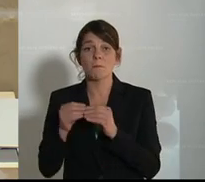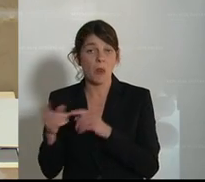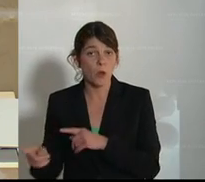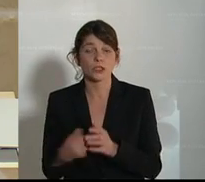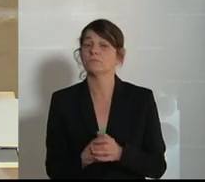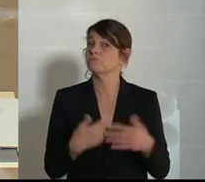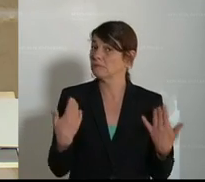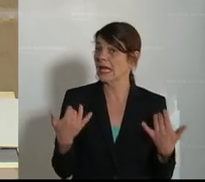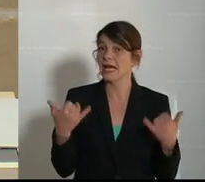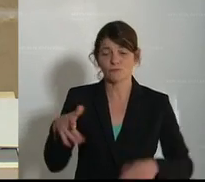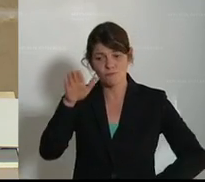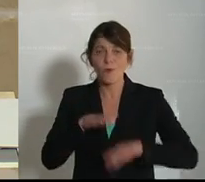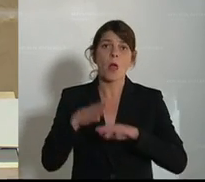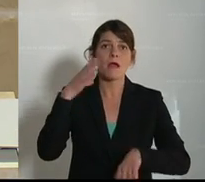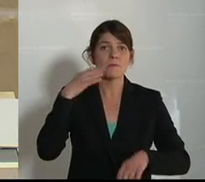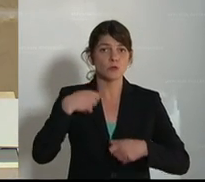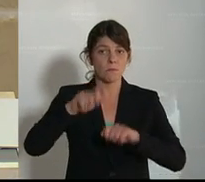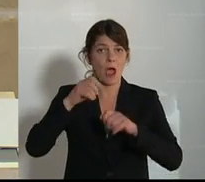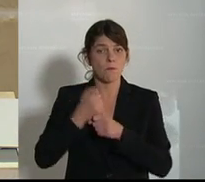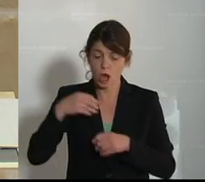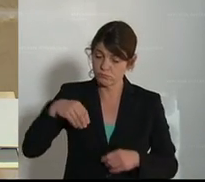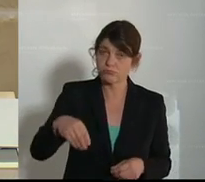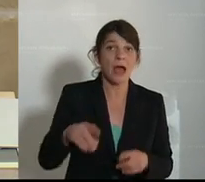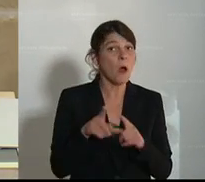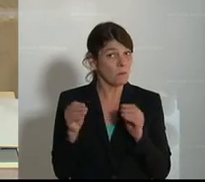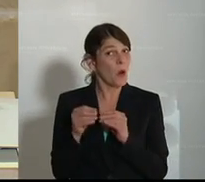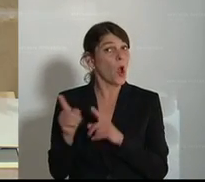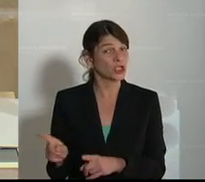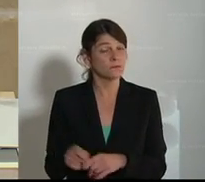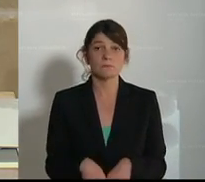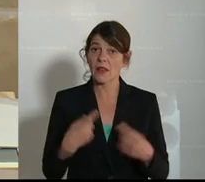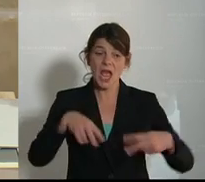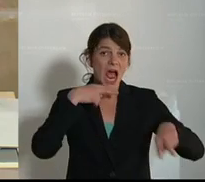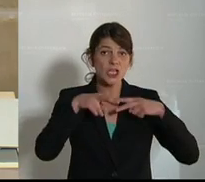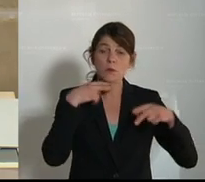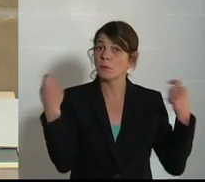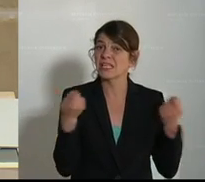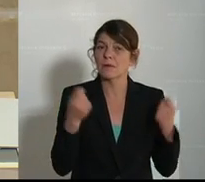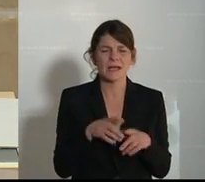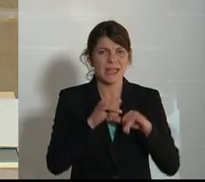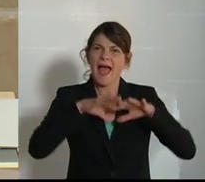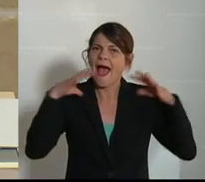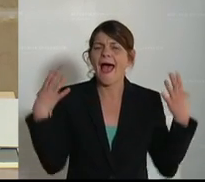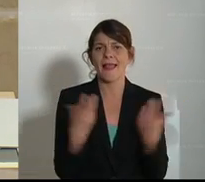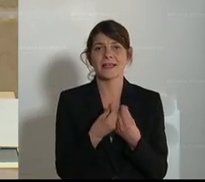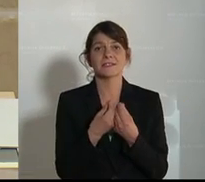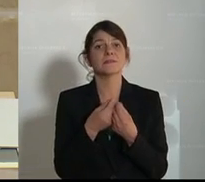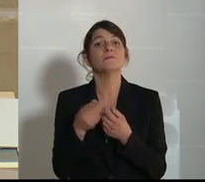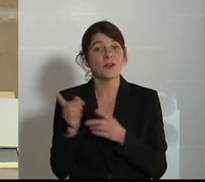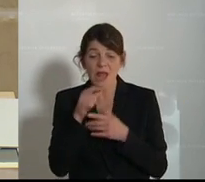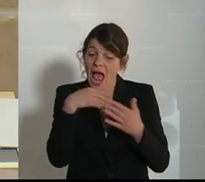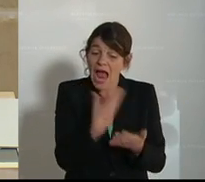komplett in den Gemüsebau eingestiegen, in den biologischen. In den Gastronomiebetrieben wird alles in Bioqualität